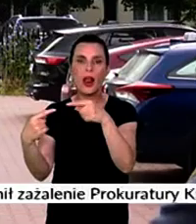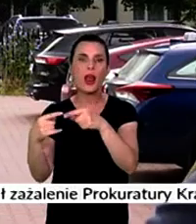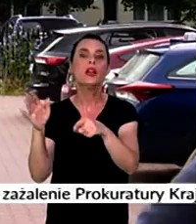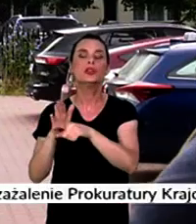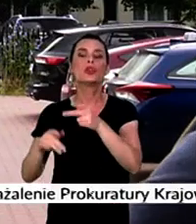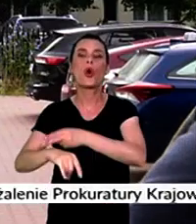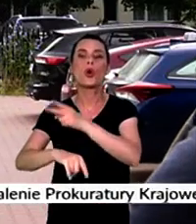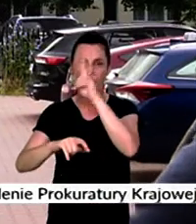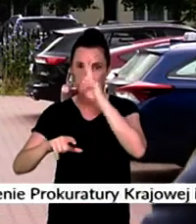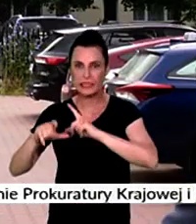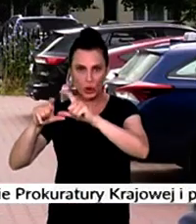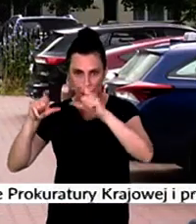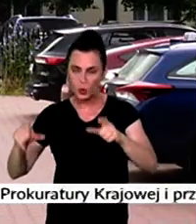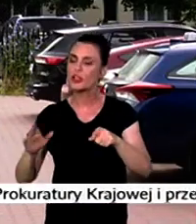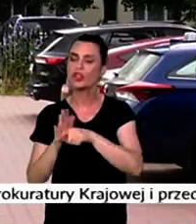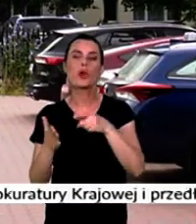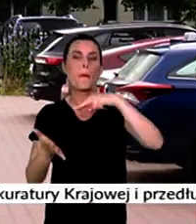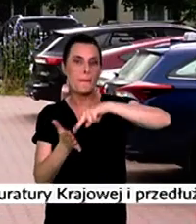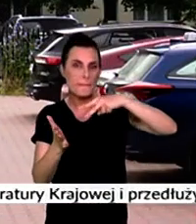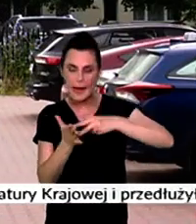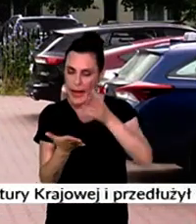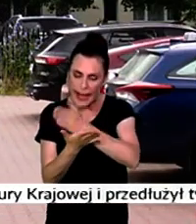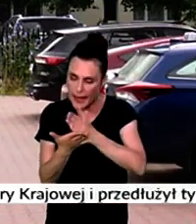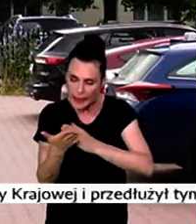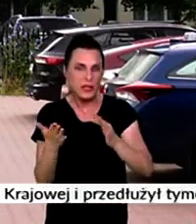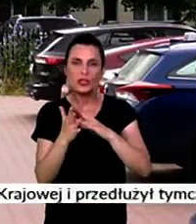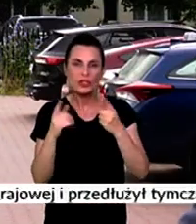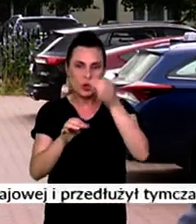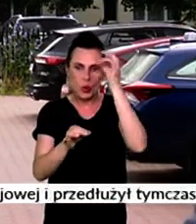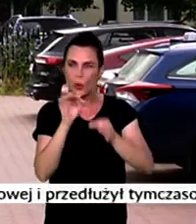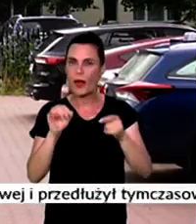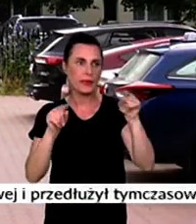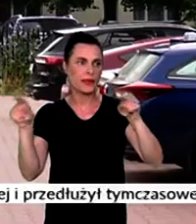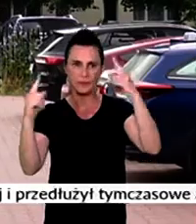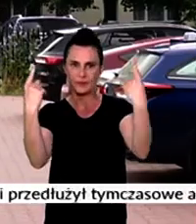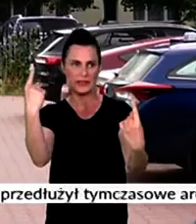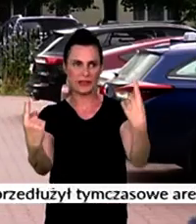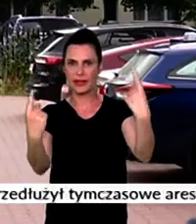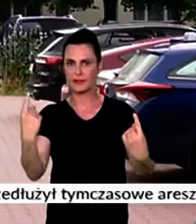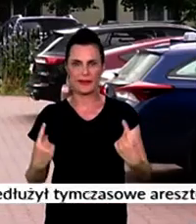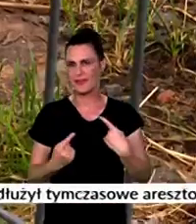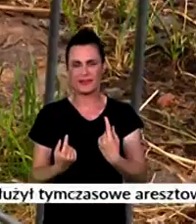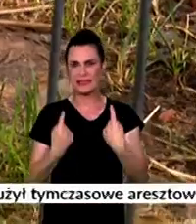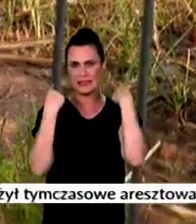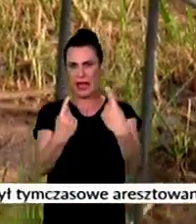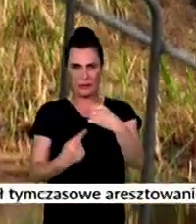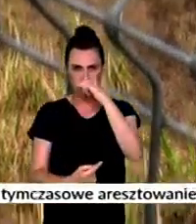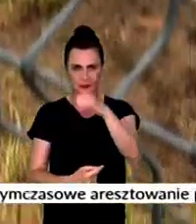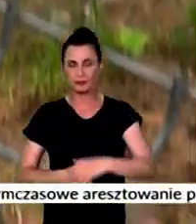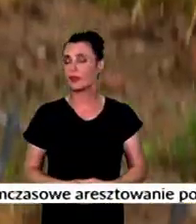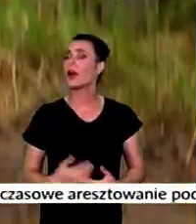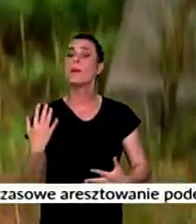uprawnione, plany, zgodnie z którymi te znaki się stawia. To nie może być samowolka. Jak